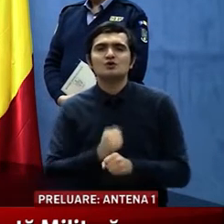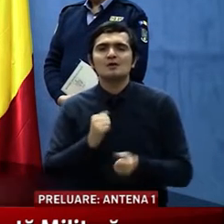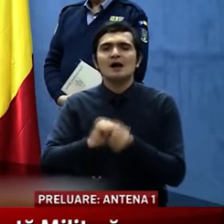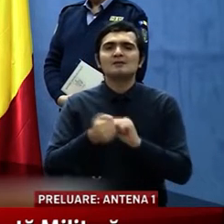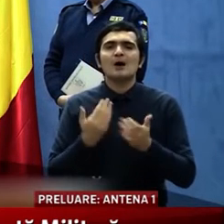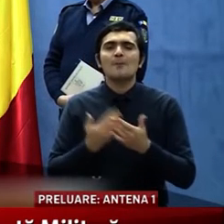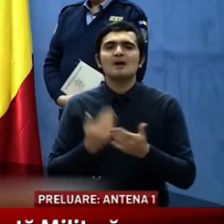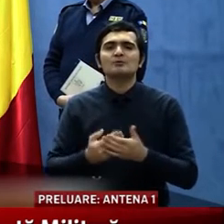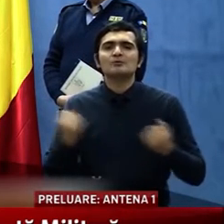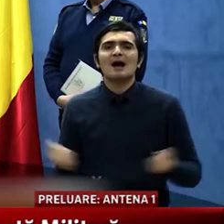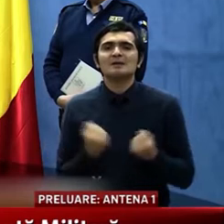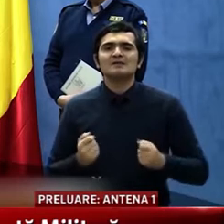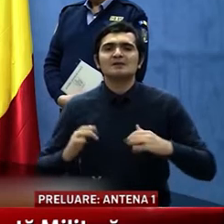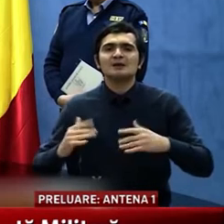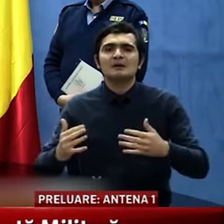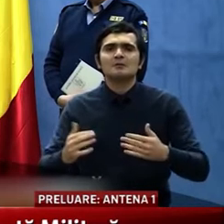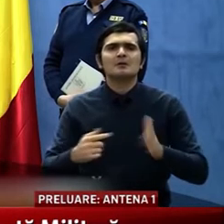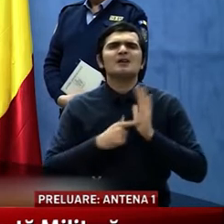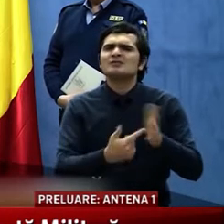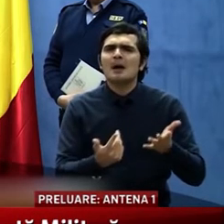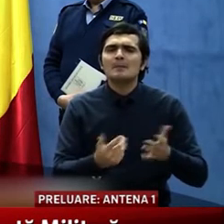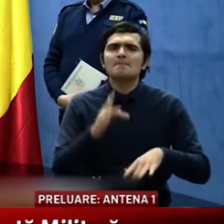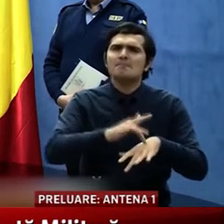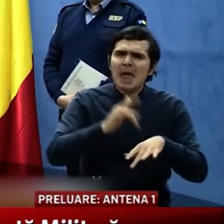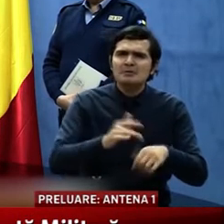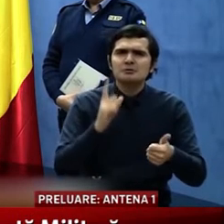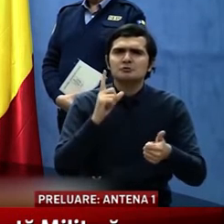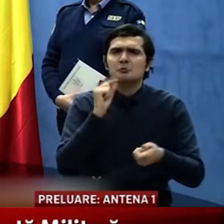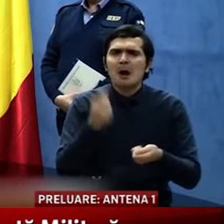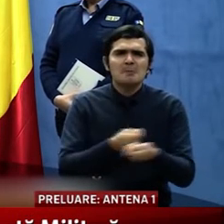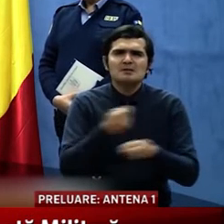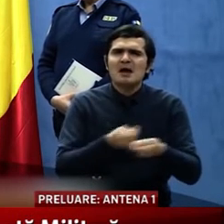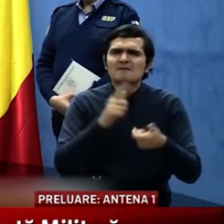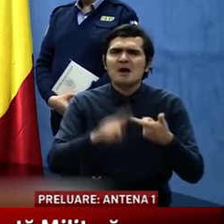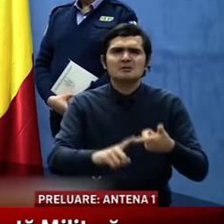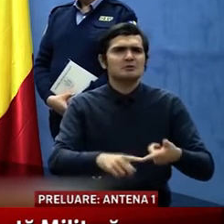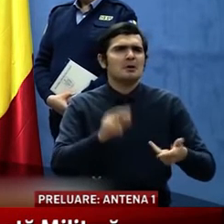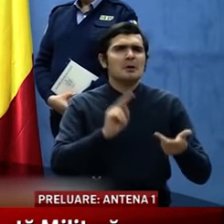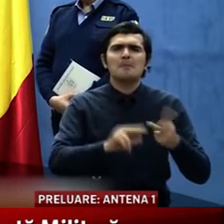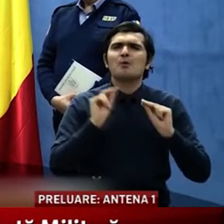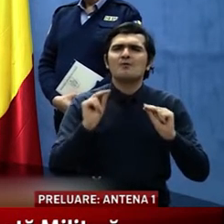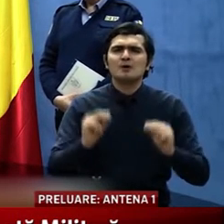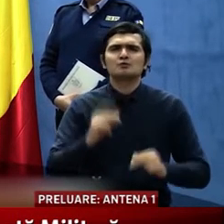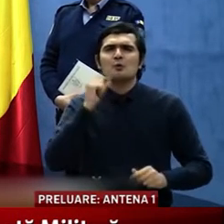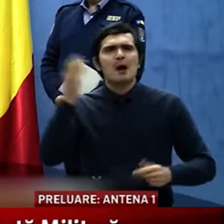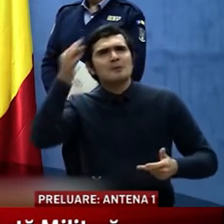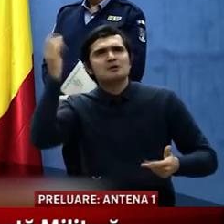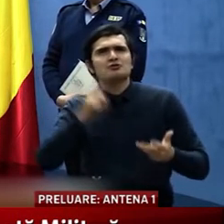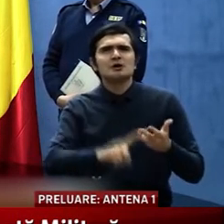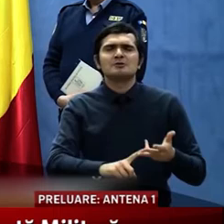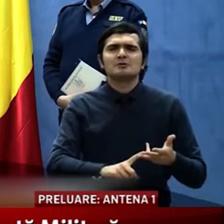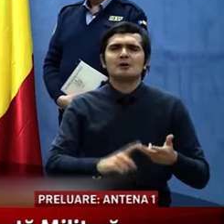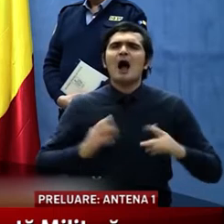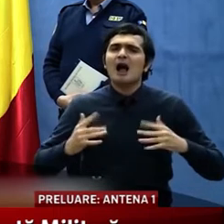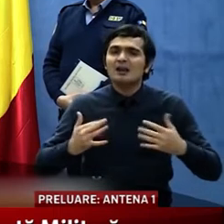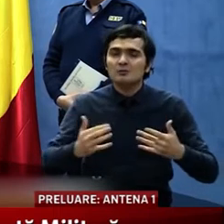agricole, adică medicii, oamenii de afaceri, profesorii, oamenii de știință, agricultorii care